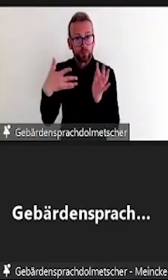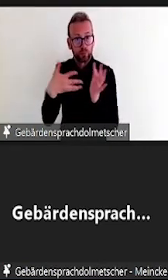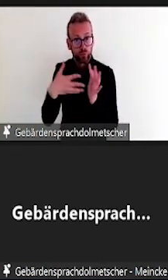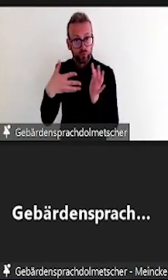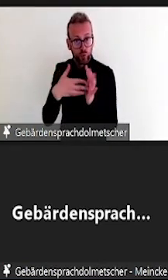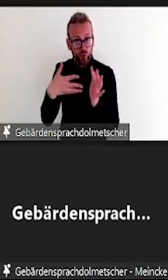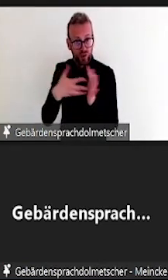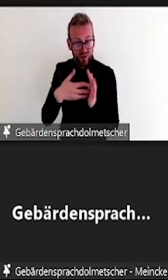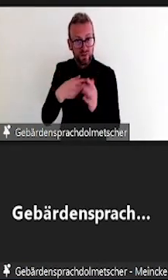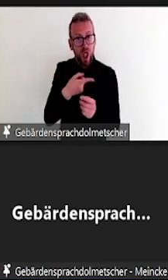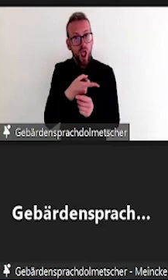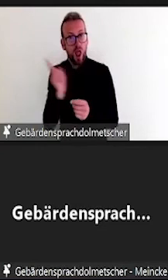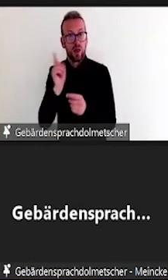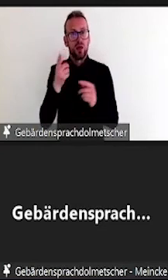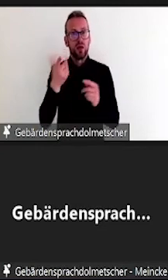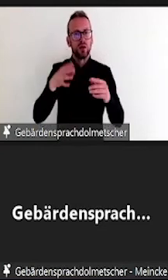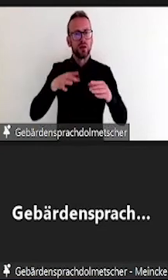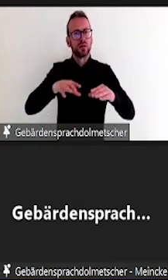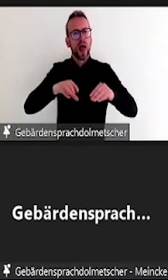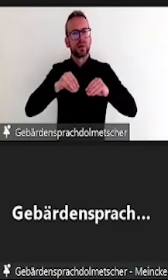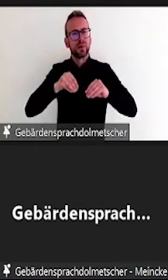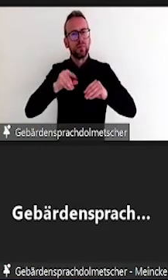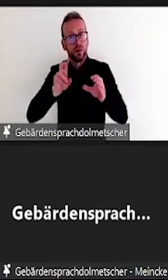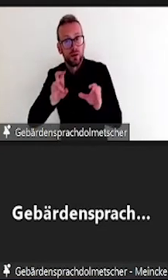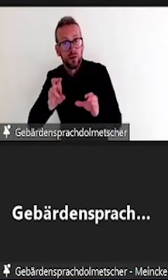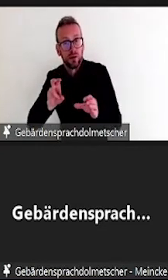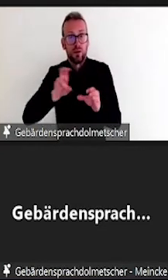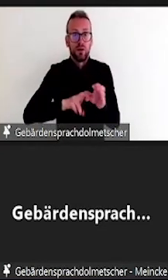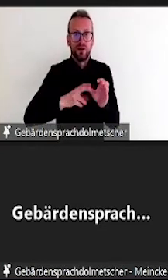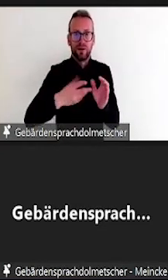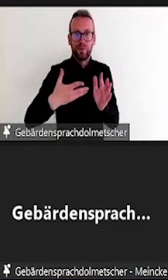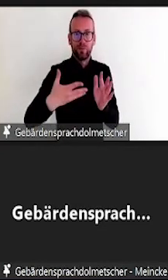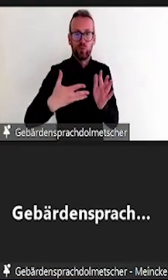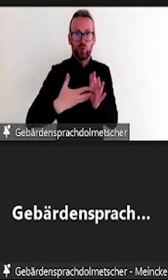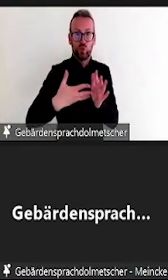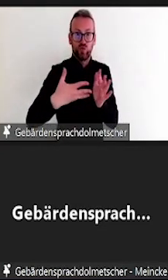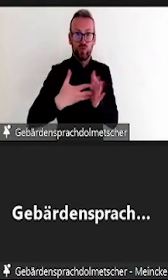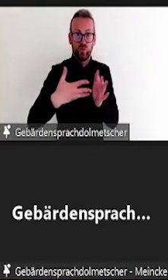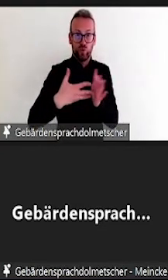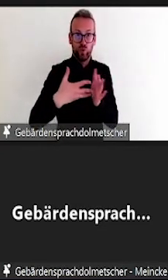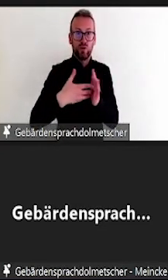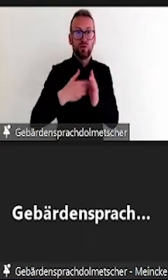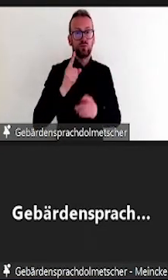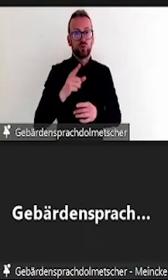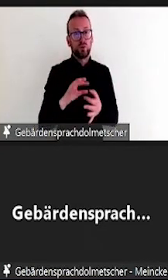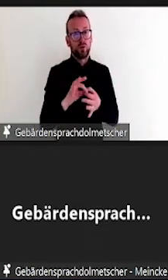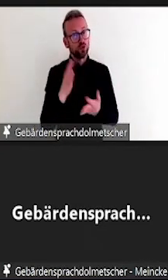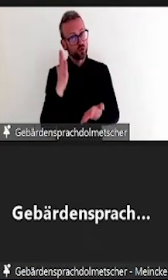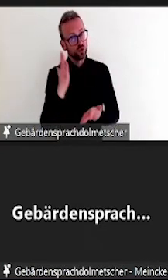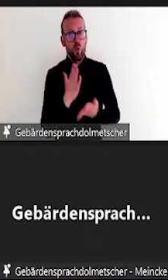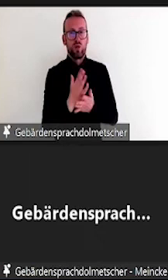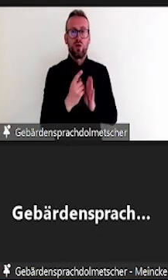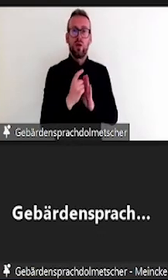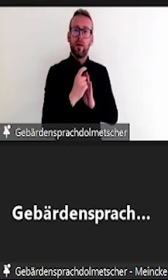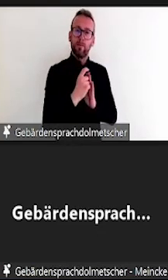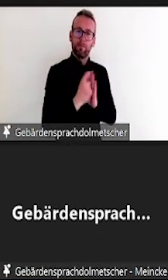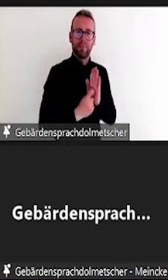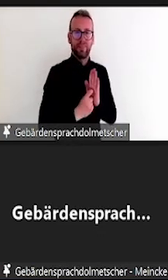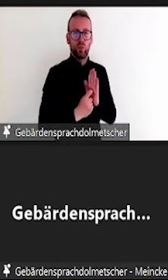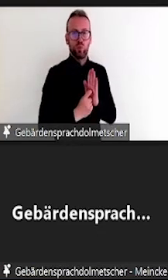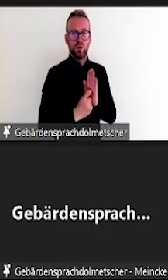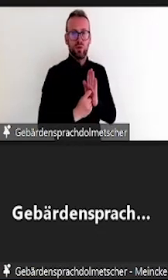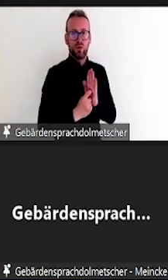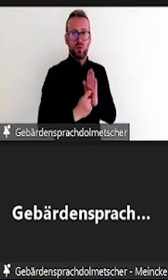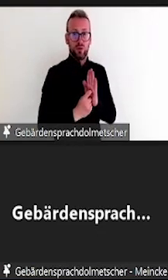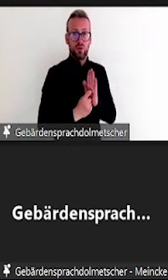individuell angepasst werden und in dem Fall dann nach einem individuellen und nicht nach einem gruppenbezogenen Standard. Das